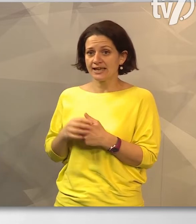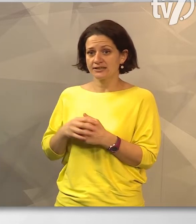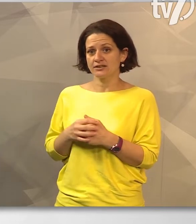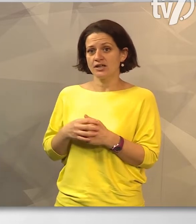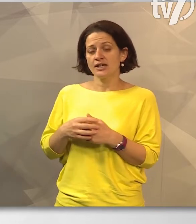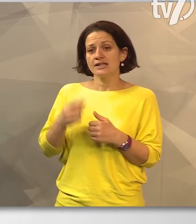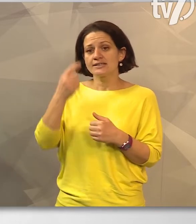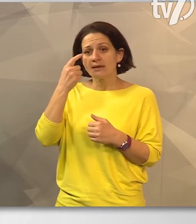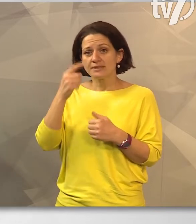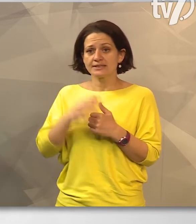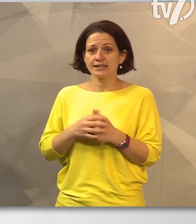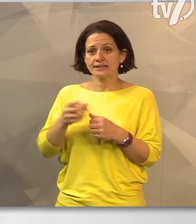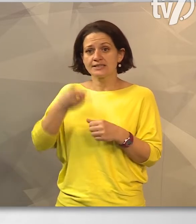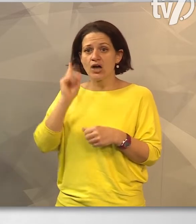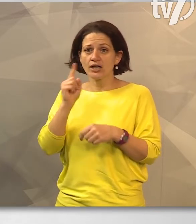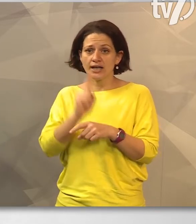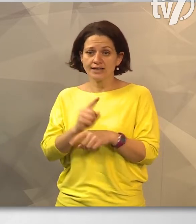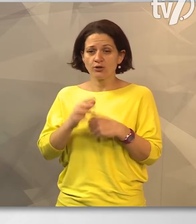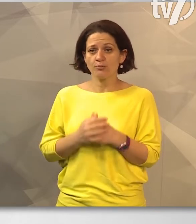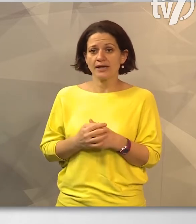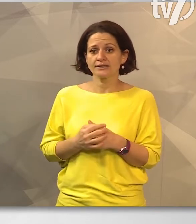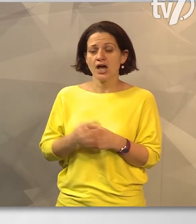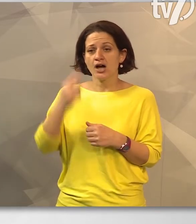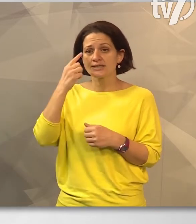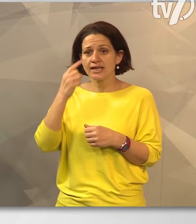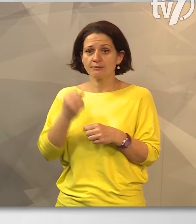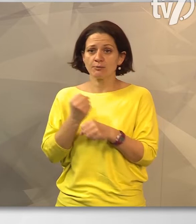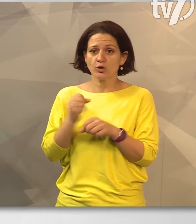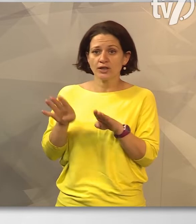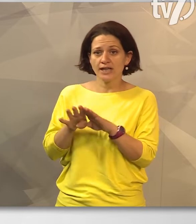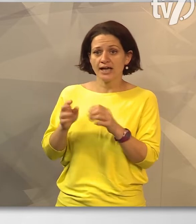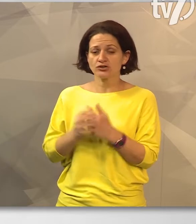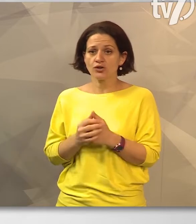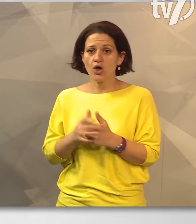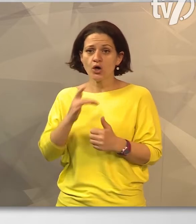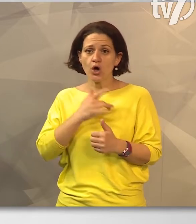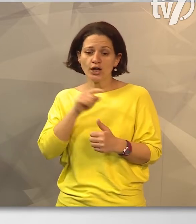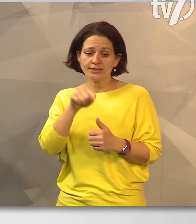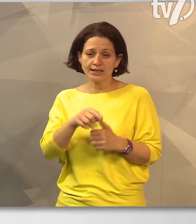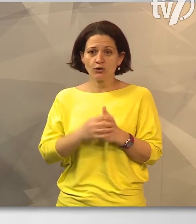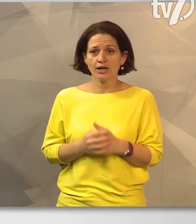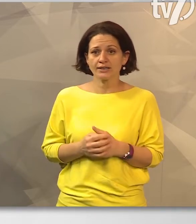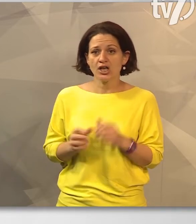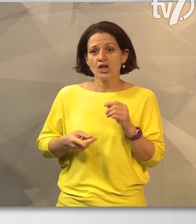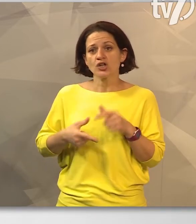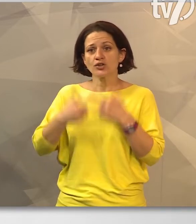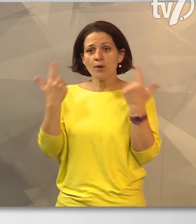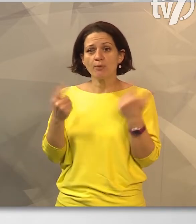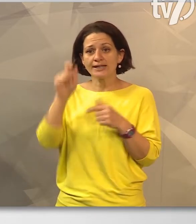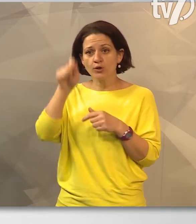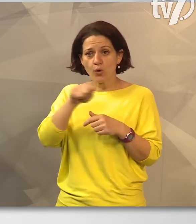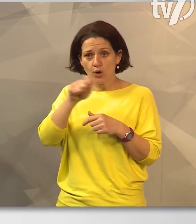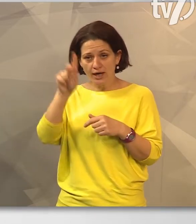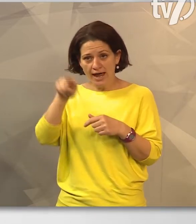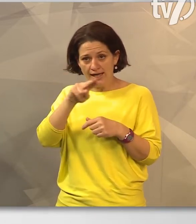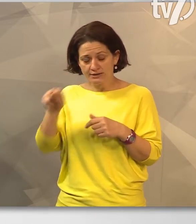főorgégész, szemészeti szakrendelőnben a szemészeti kolléganő, a kardiológián és a nappali kórházunk